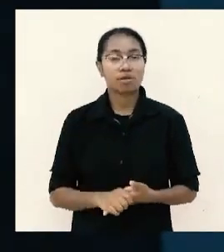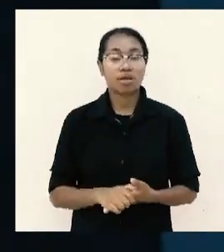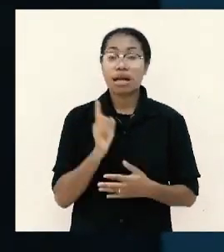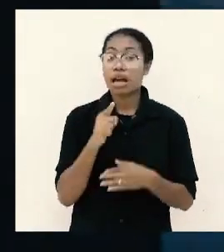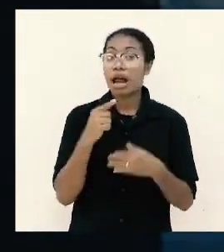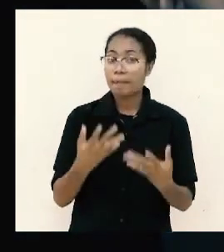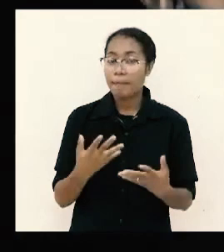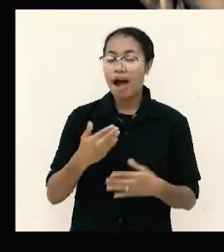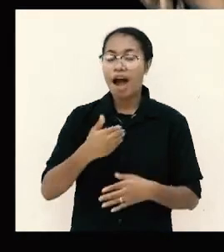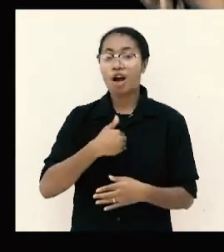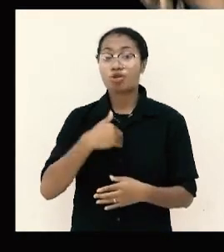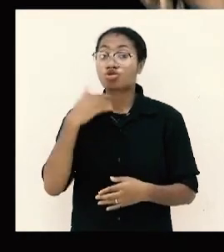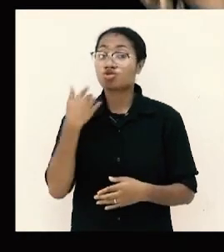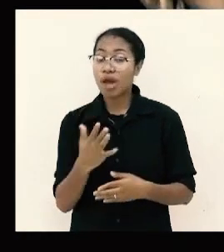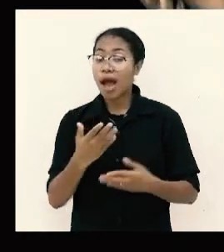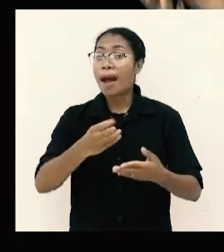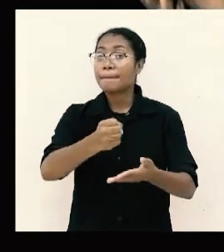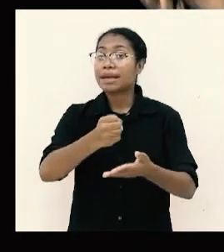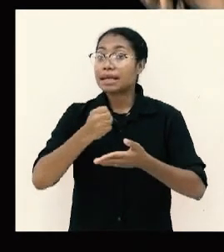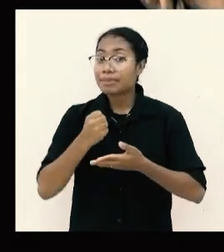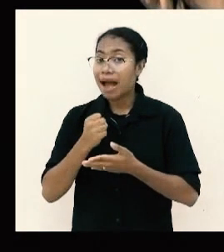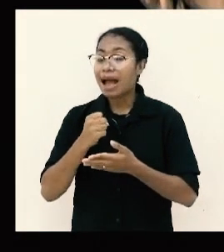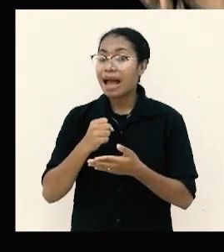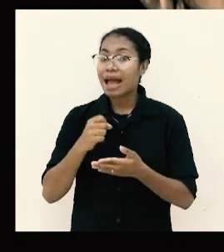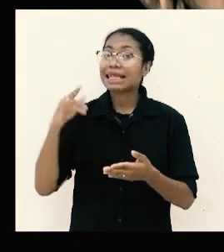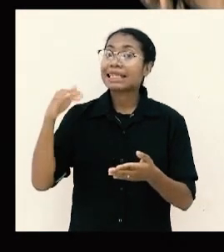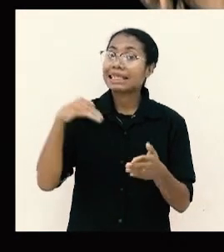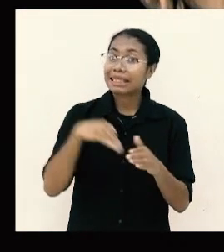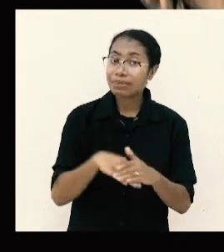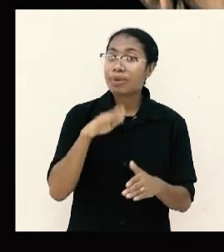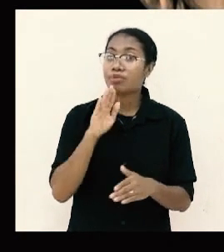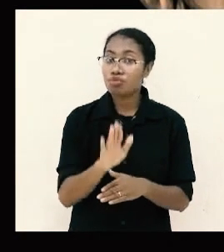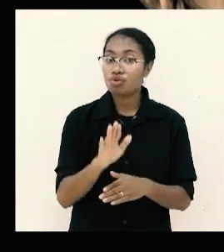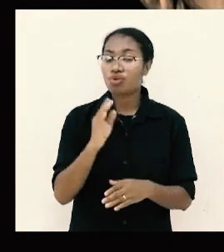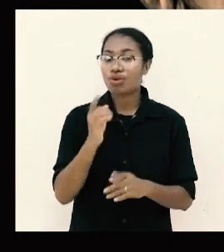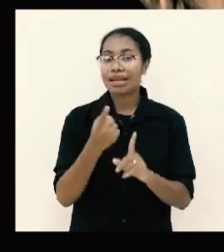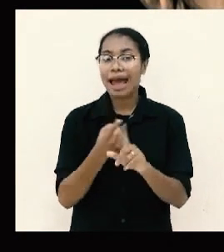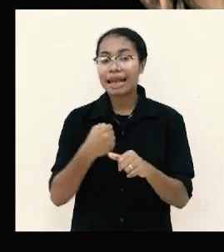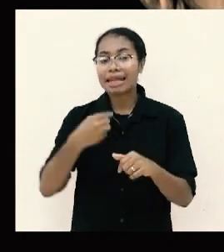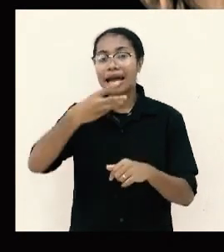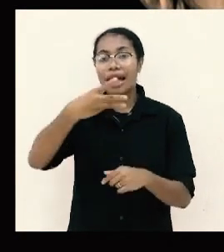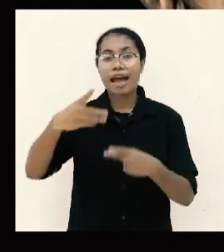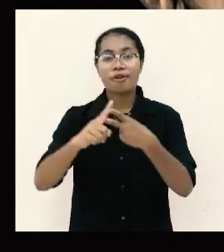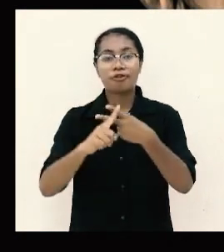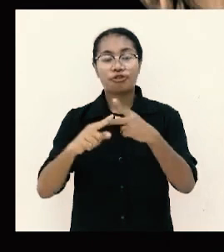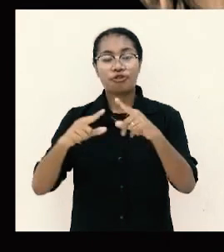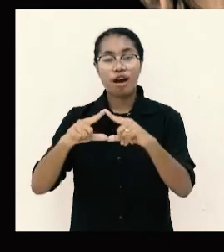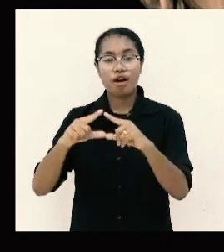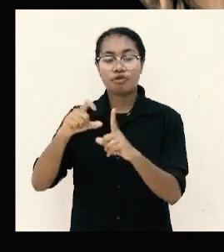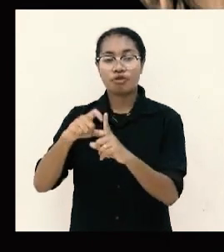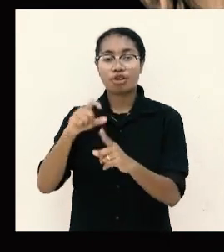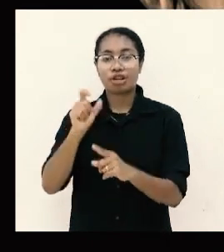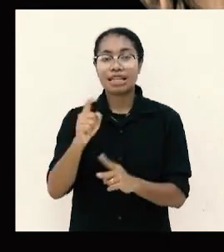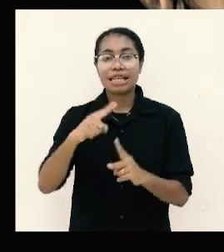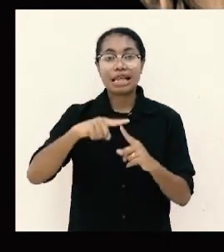telah menerima kirimanmu dari Epafroditus suatu persembahan yang harum suatu korban yang